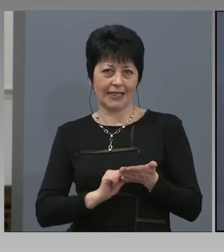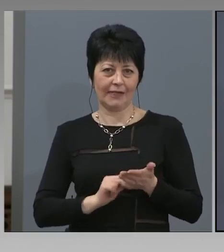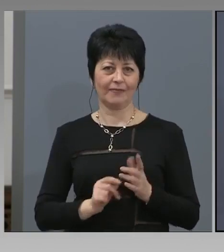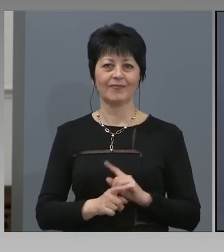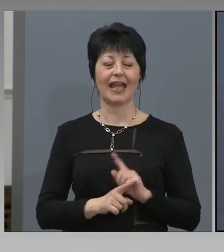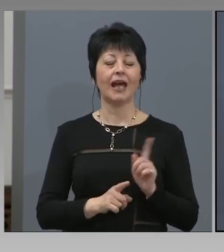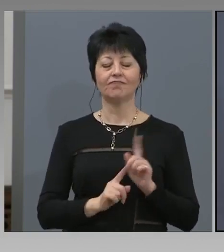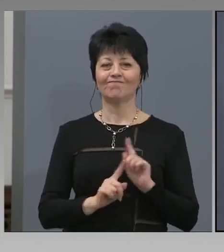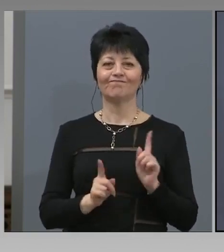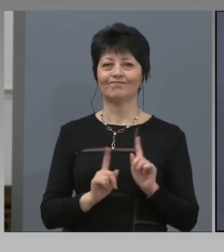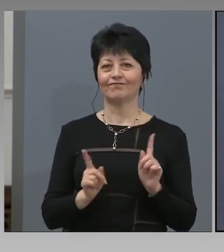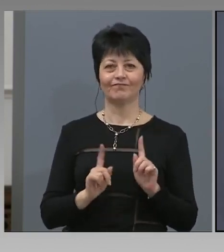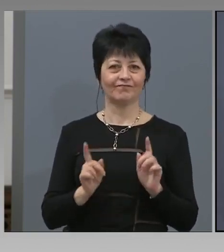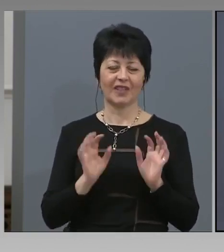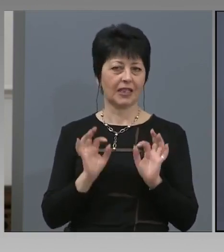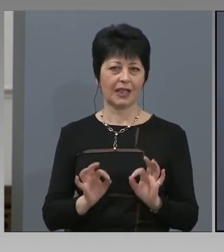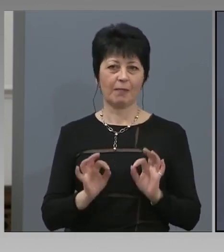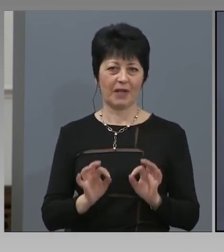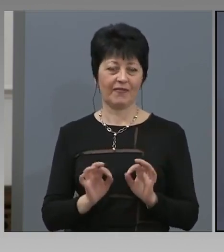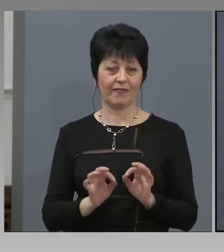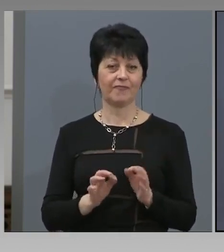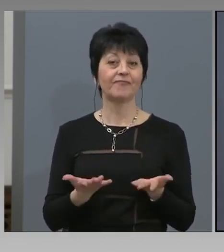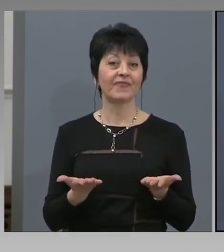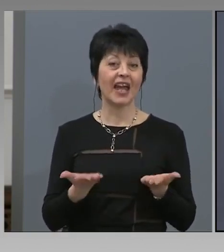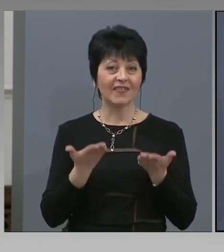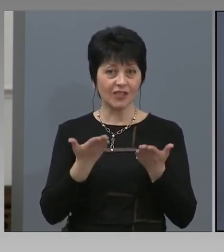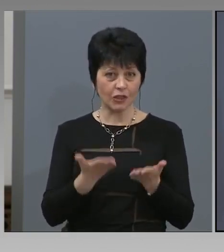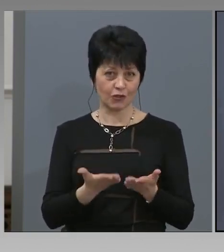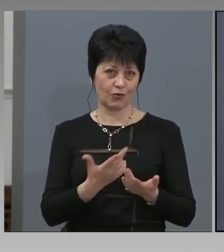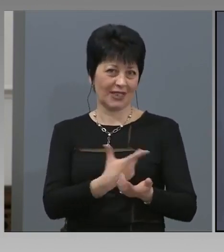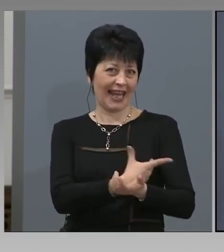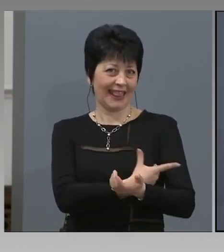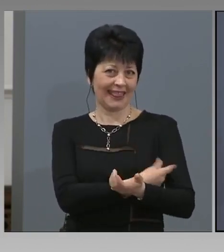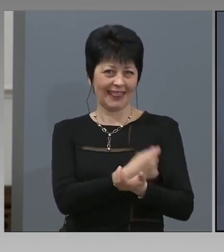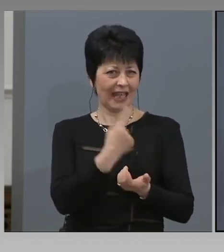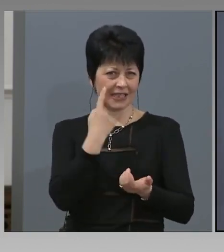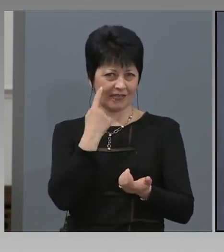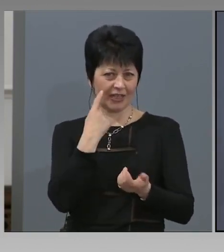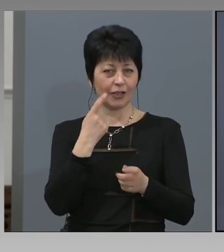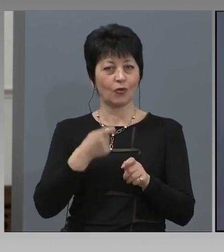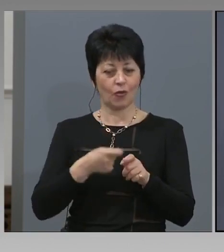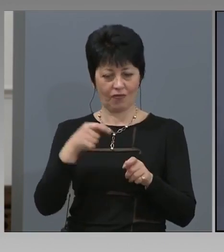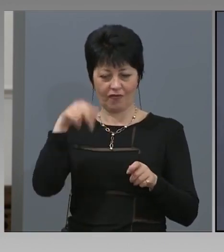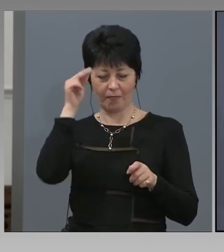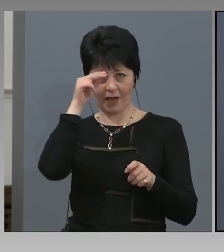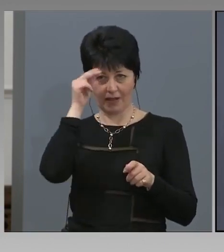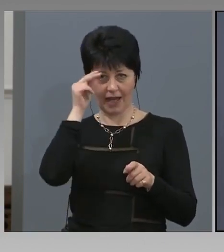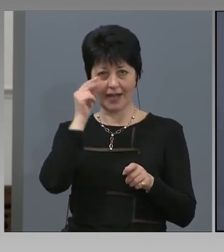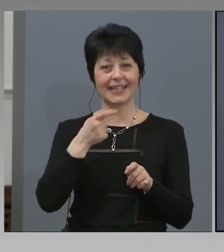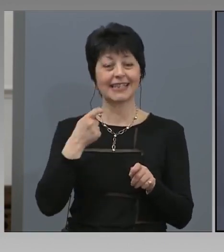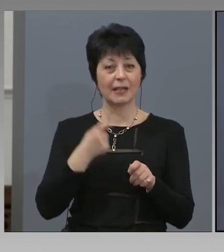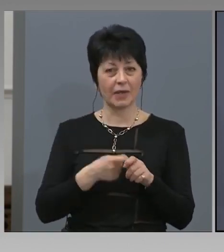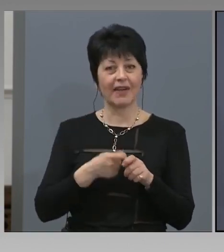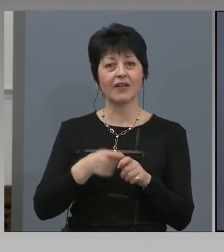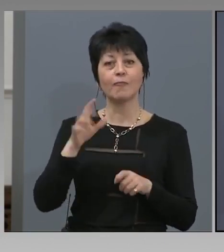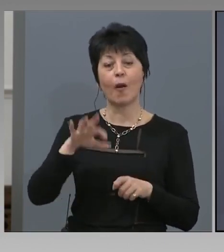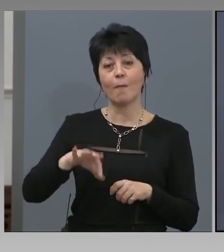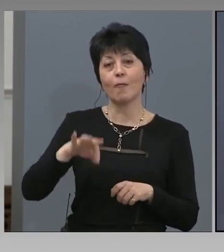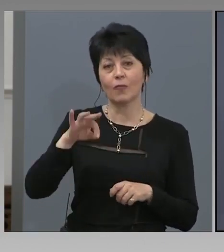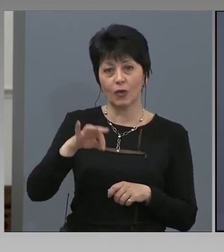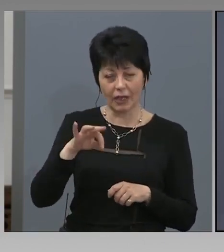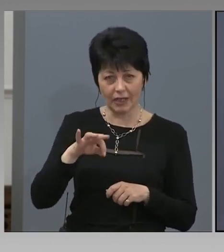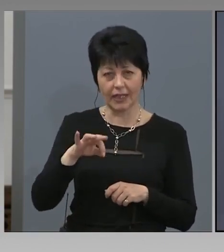сте съвсем прав. Всъщност, тестването в България става по препоръките на Световната здравна организация.